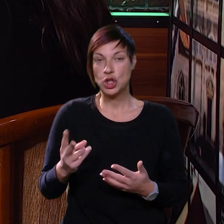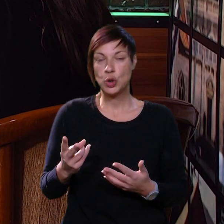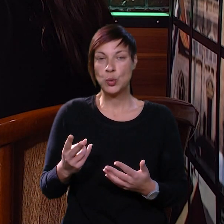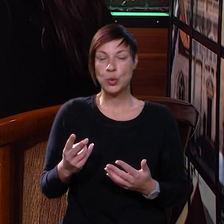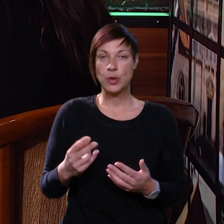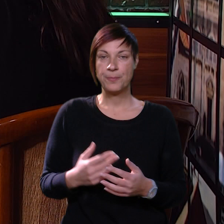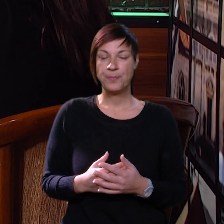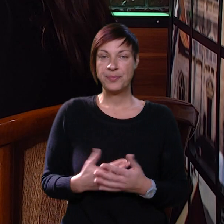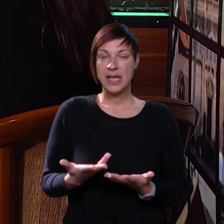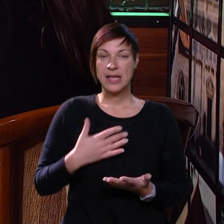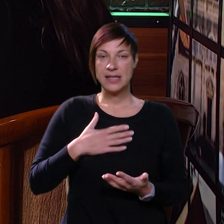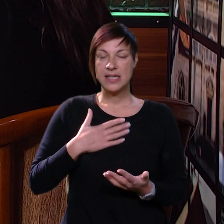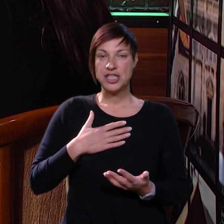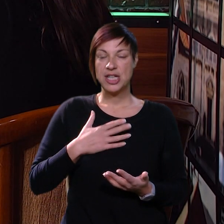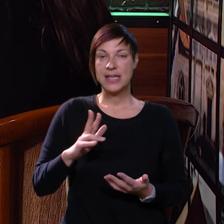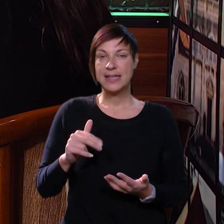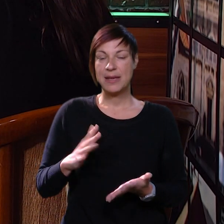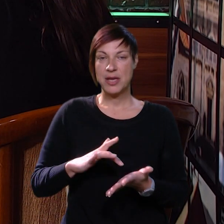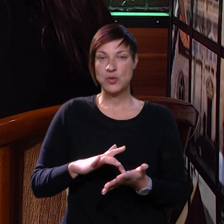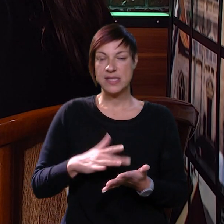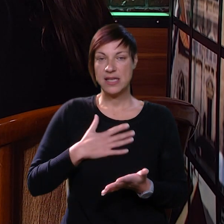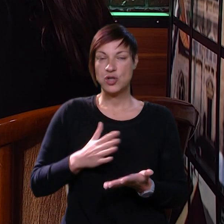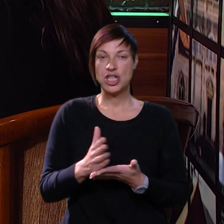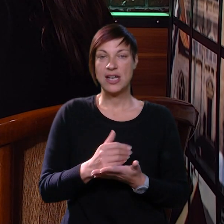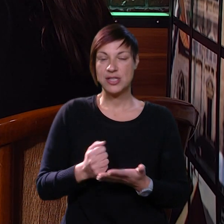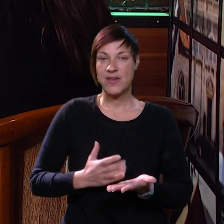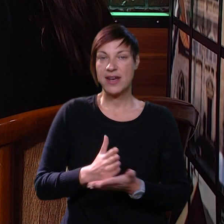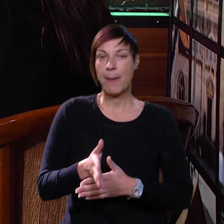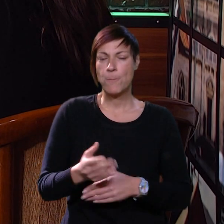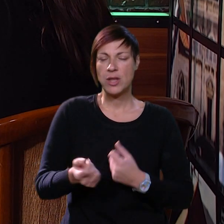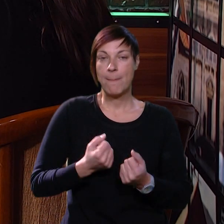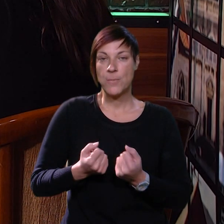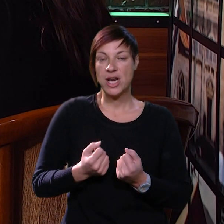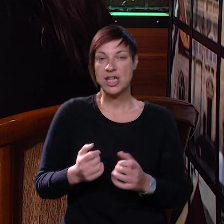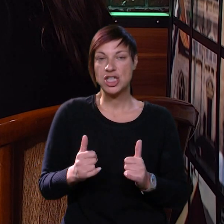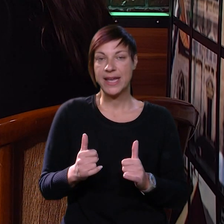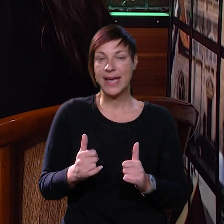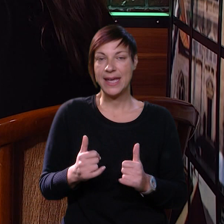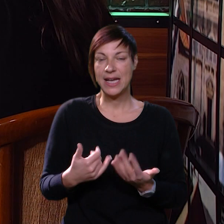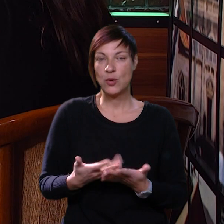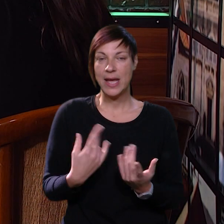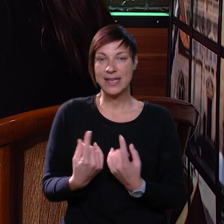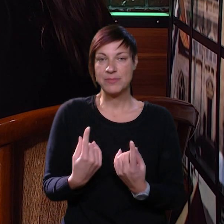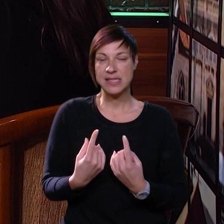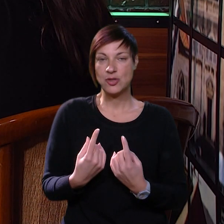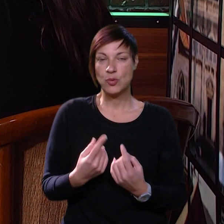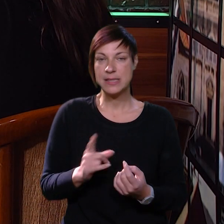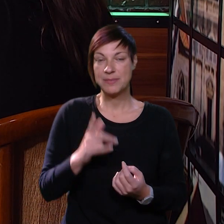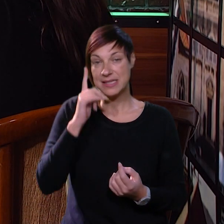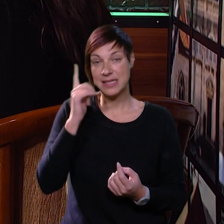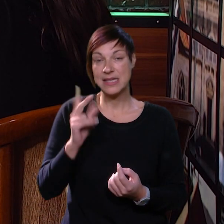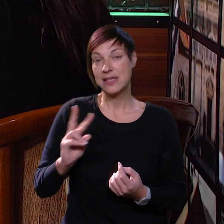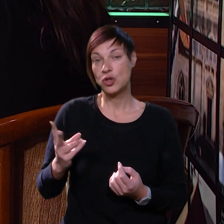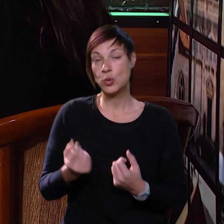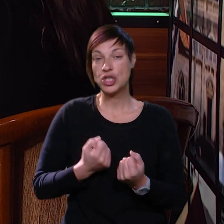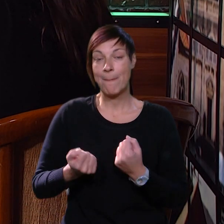drugo, da imaju neki cilj koji žele ostvariti putem tog ponašanja ili možda u nekim situacijama da